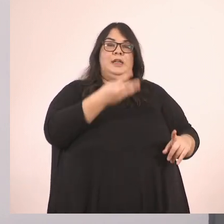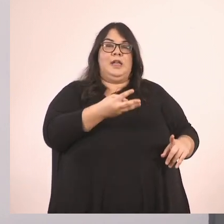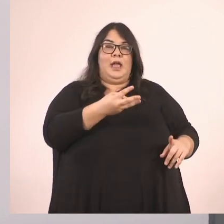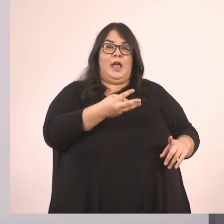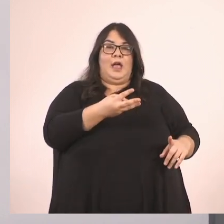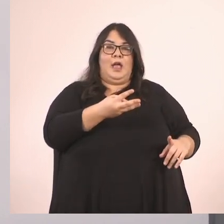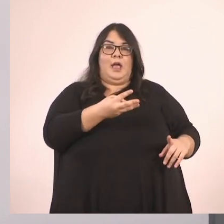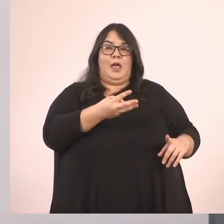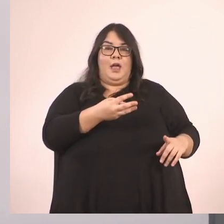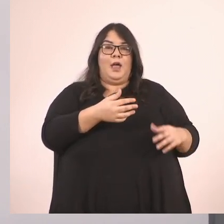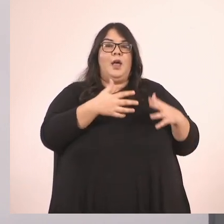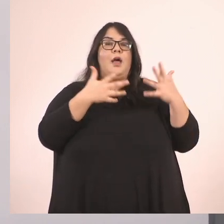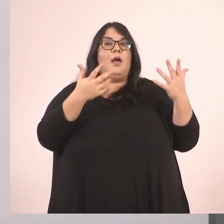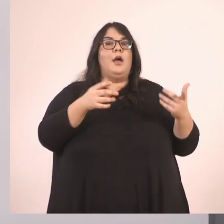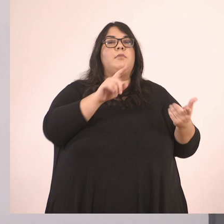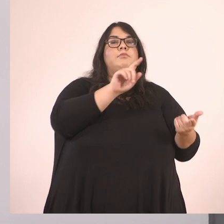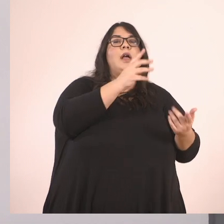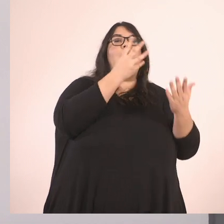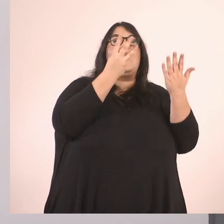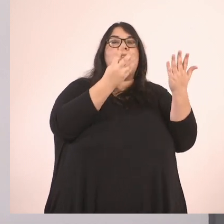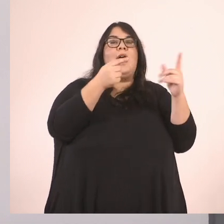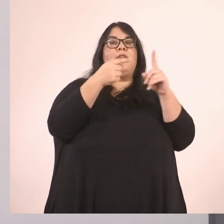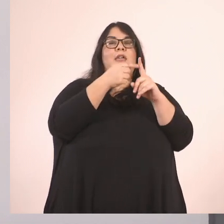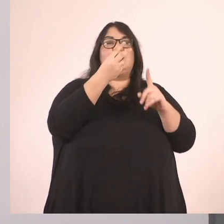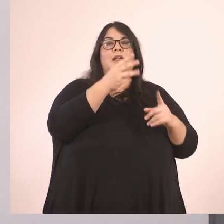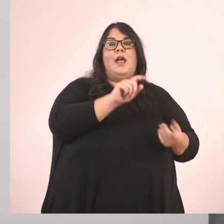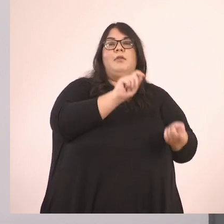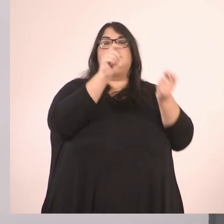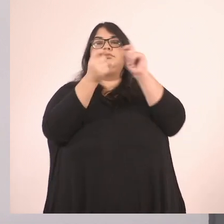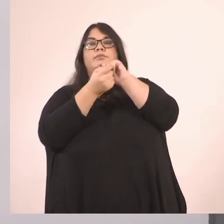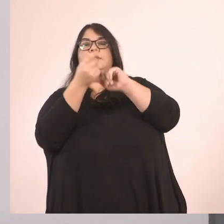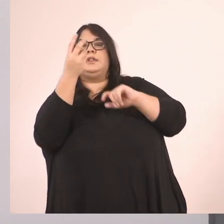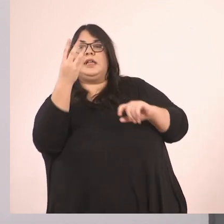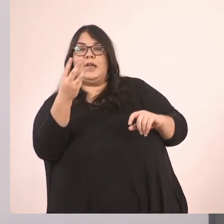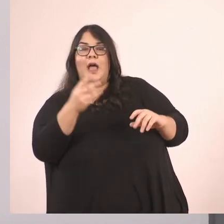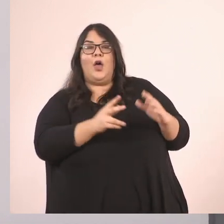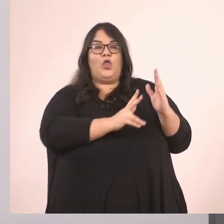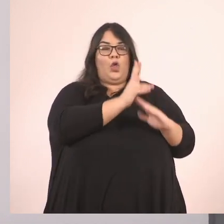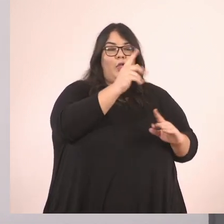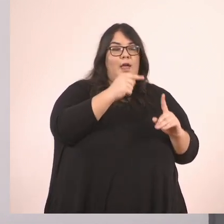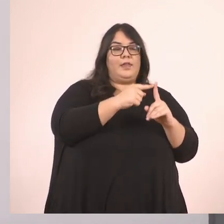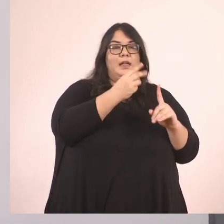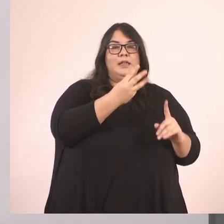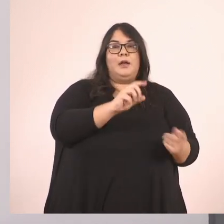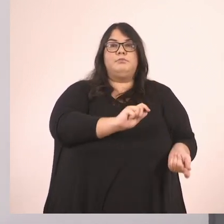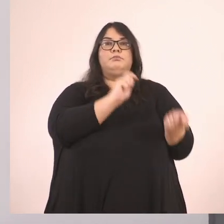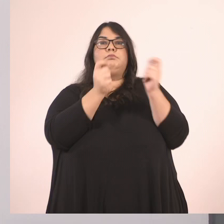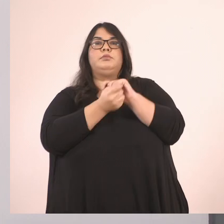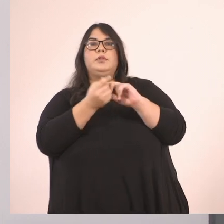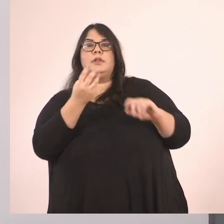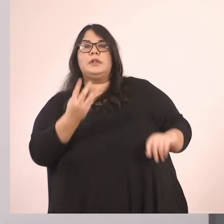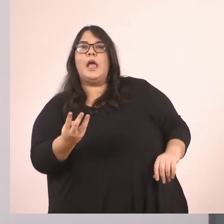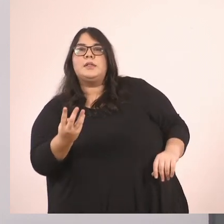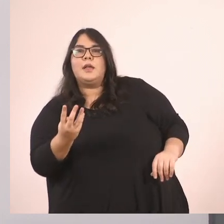Και θα 9 δωδέκατα προκύπτει από δωδέκα δια τρία τέσσερα Άρα λοιπόν